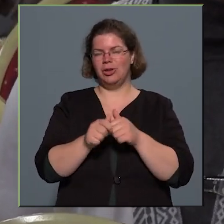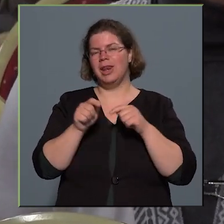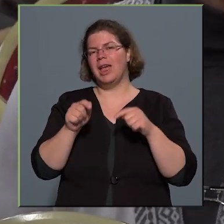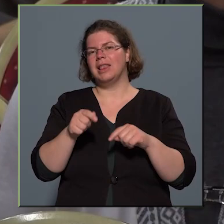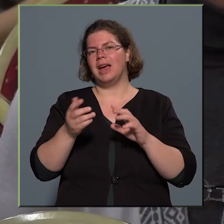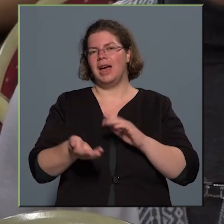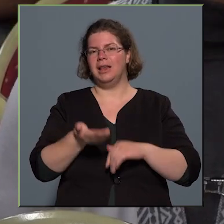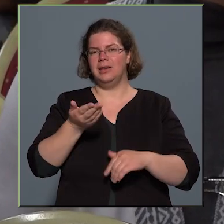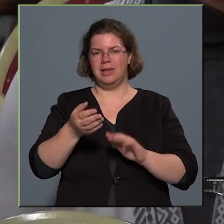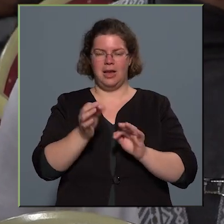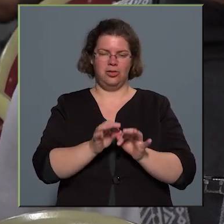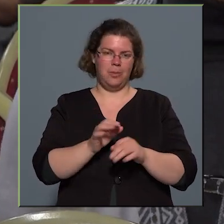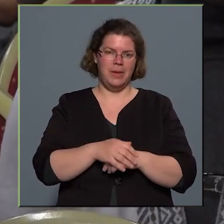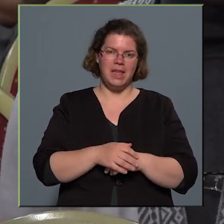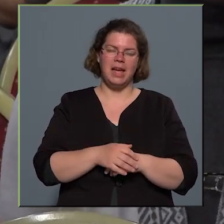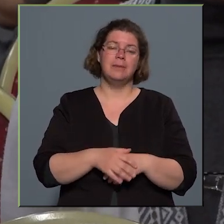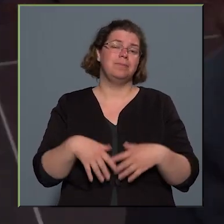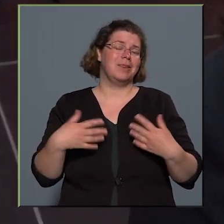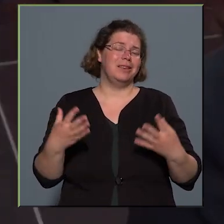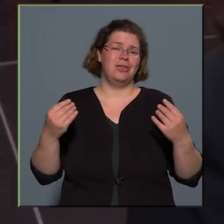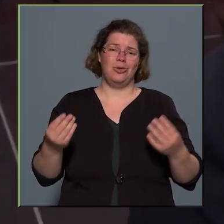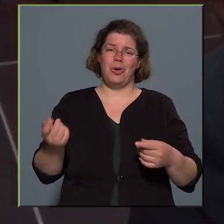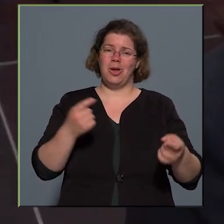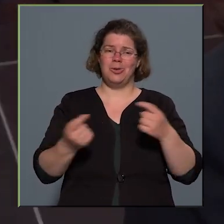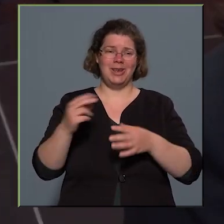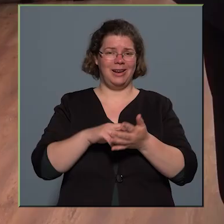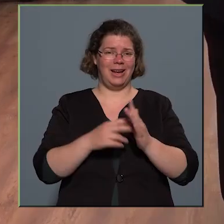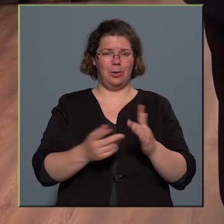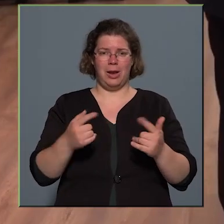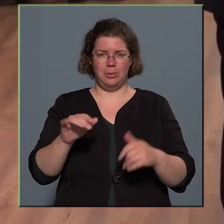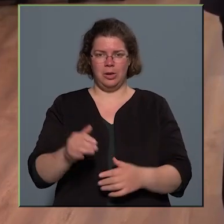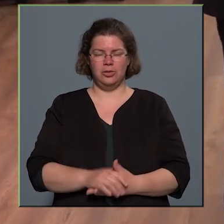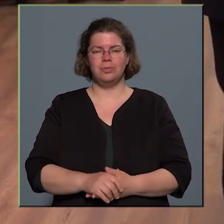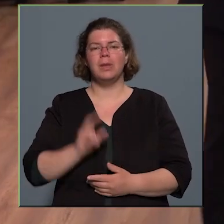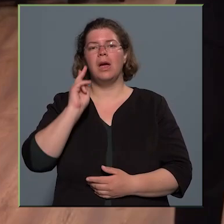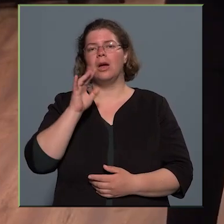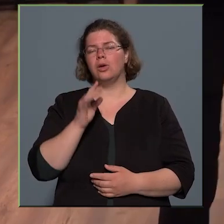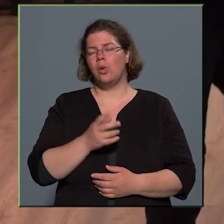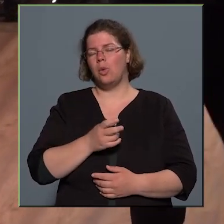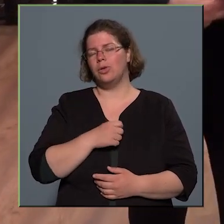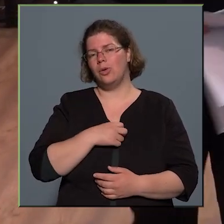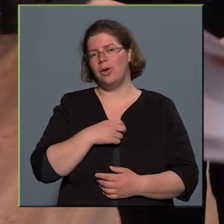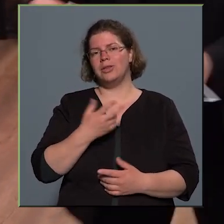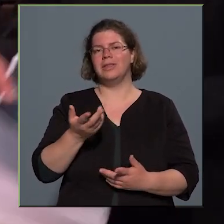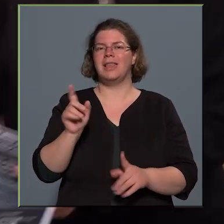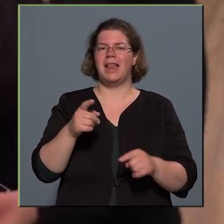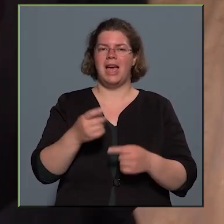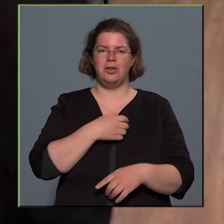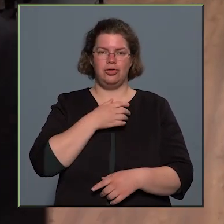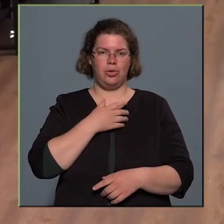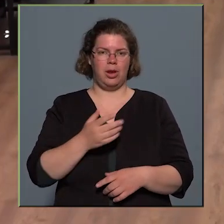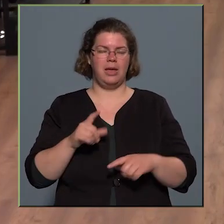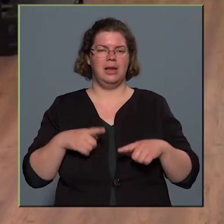eseményeket, tehát nagyon sokan jönnek a kerületből is. A Kró György Zeneiskola életében az energia